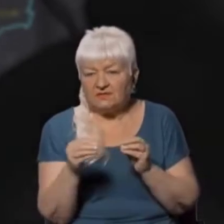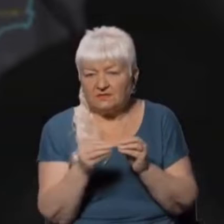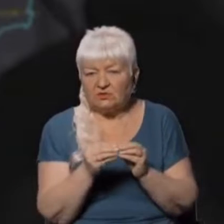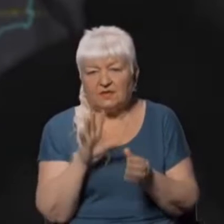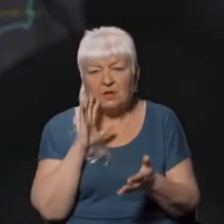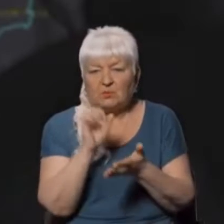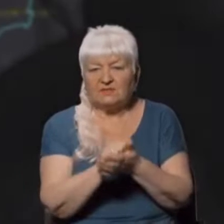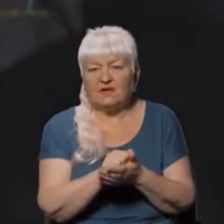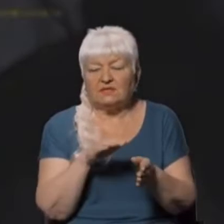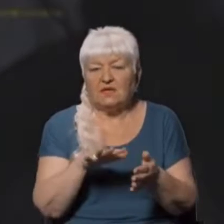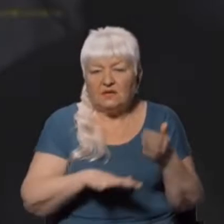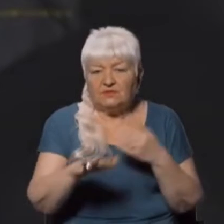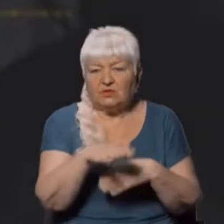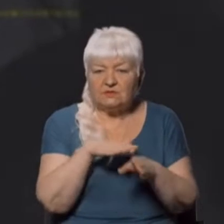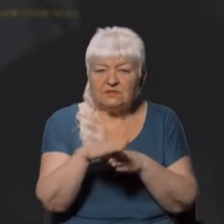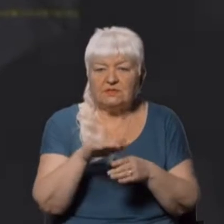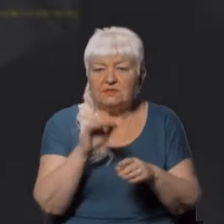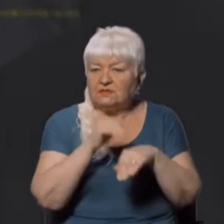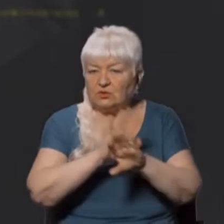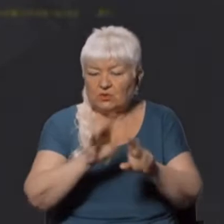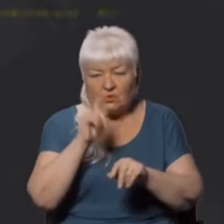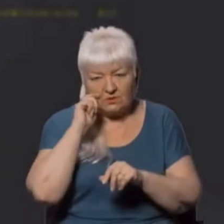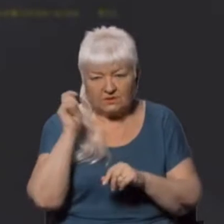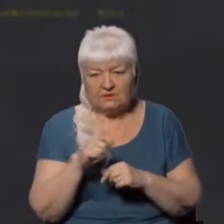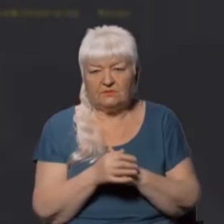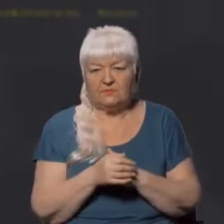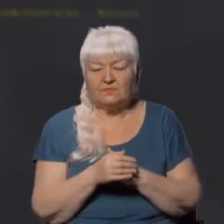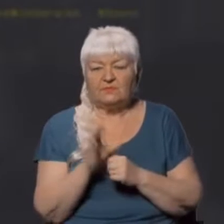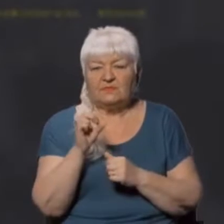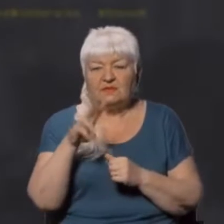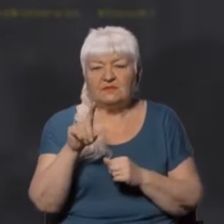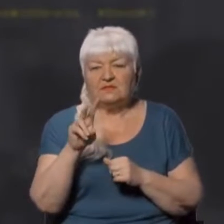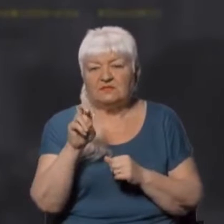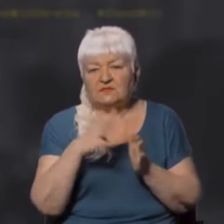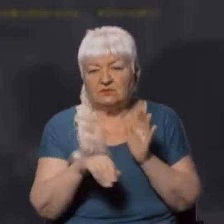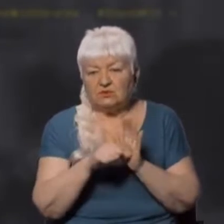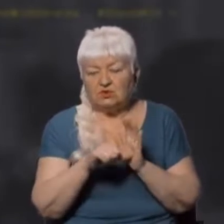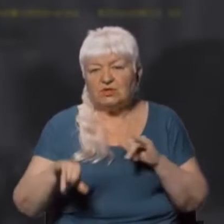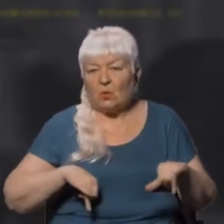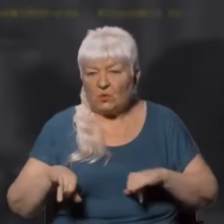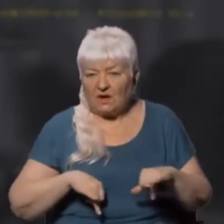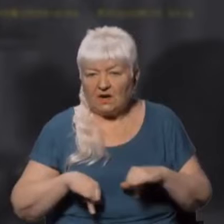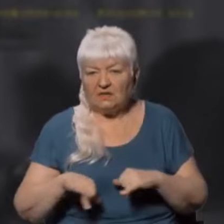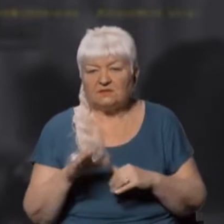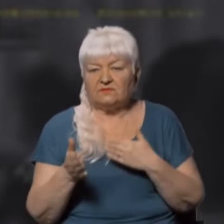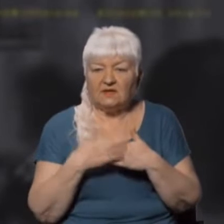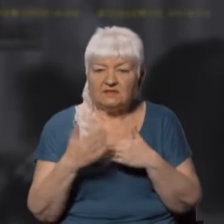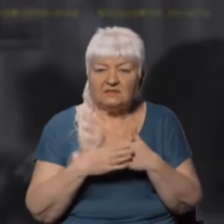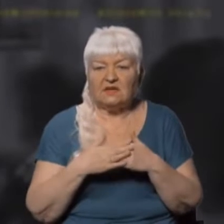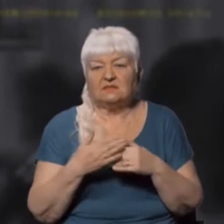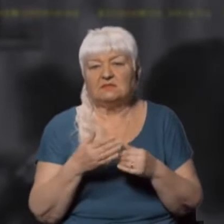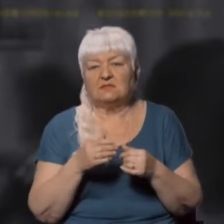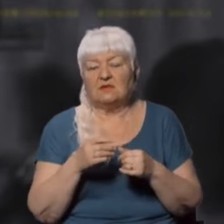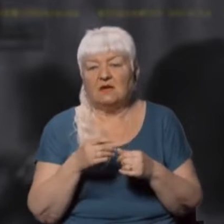територіальну цілісність та недоторпаність України, та частина 2 статті 296 – хуліганство. Санкції вказаних статей